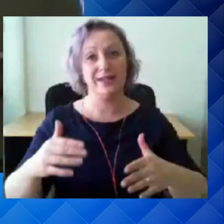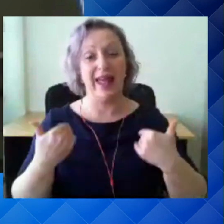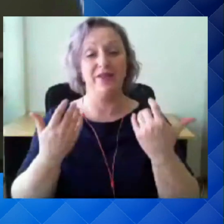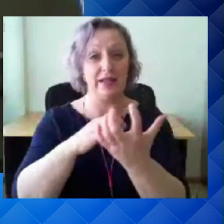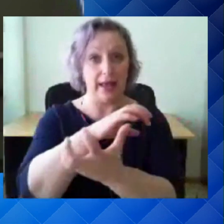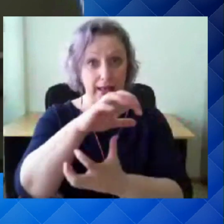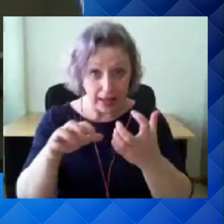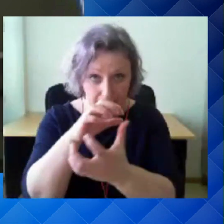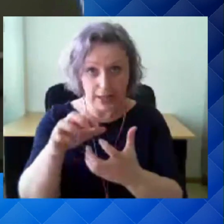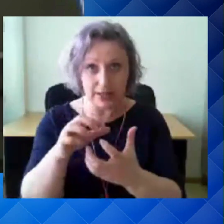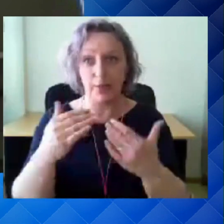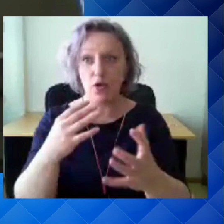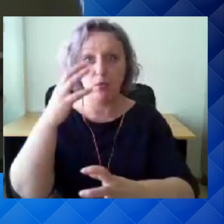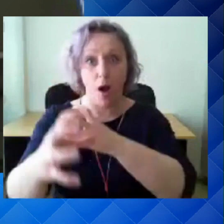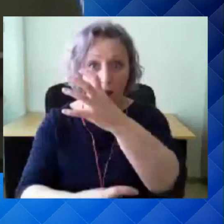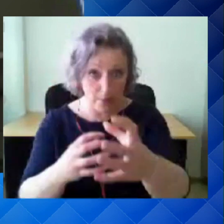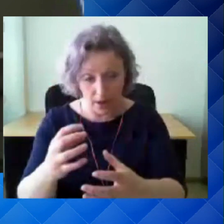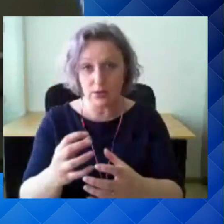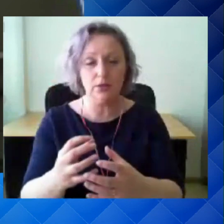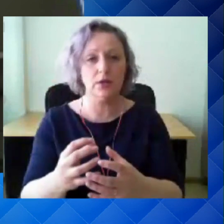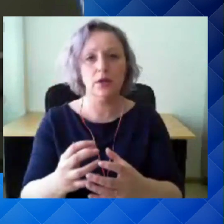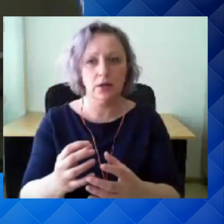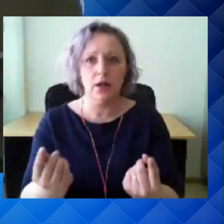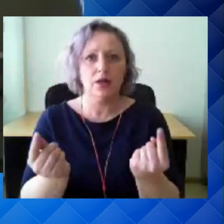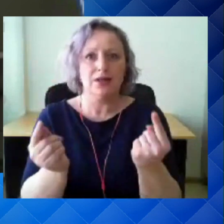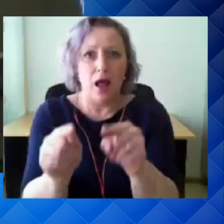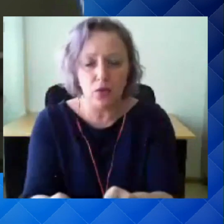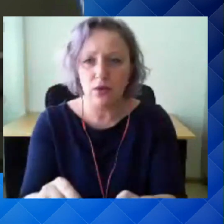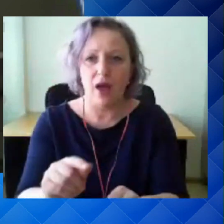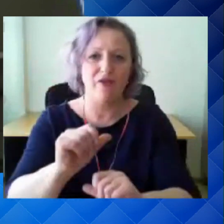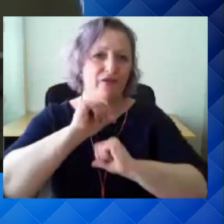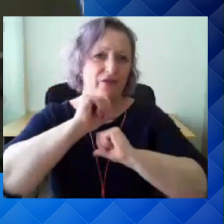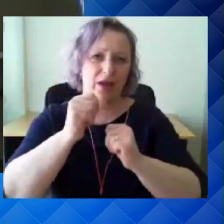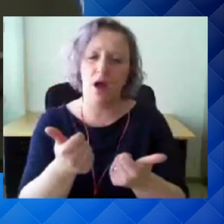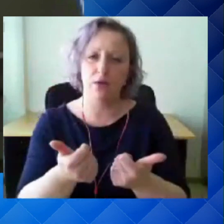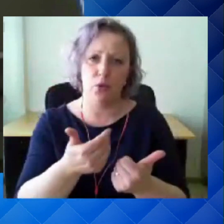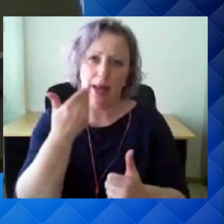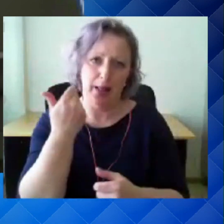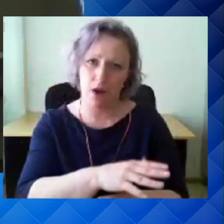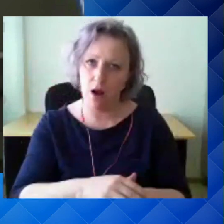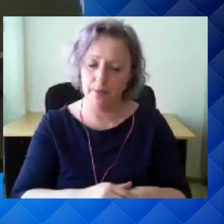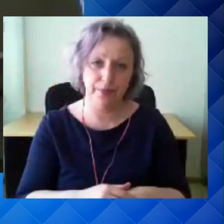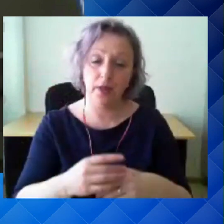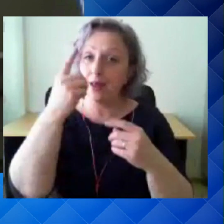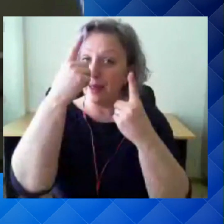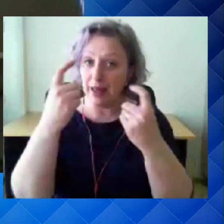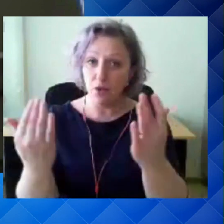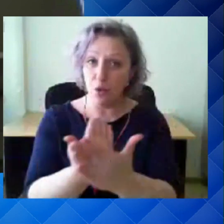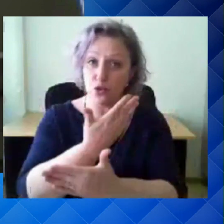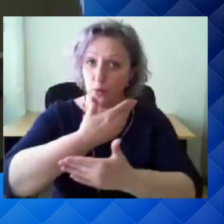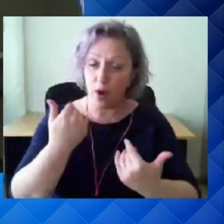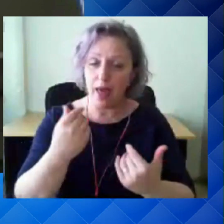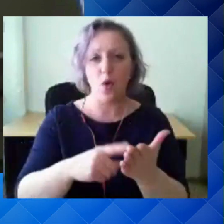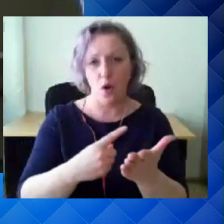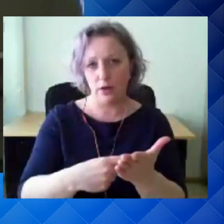vältimine tänases maailmas on pea võimatu. See ei ole küll uus info, aga igal juhul väärib kordamist. Täna me teame,